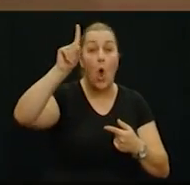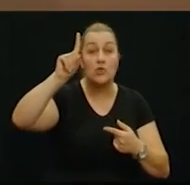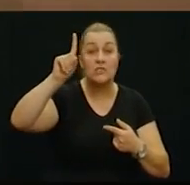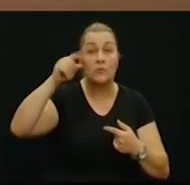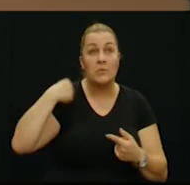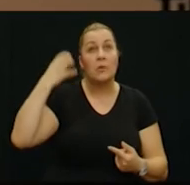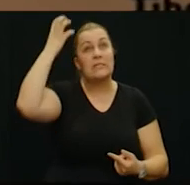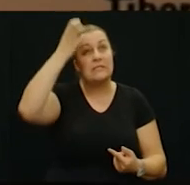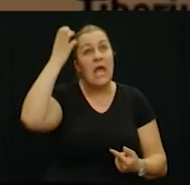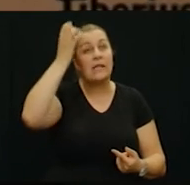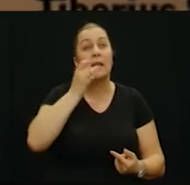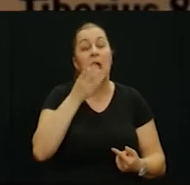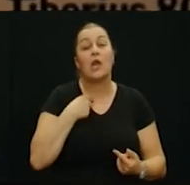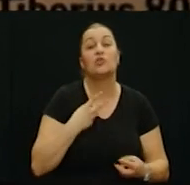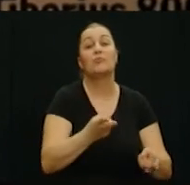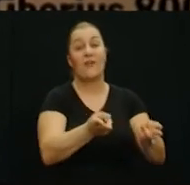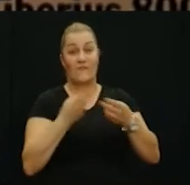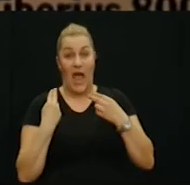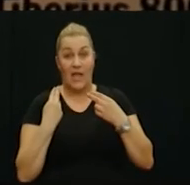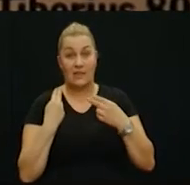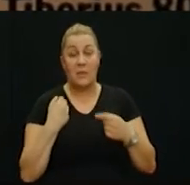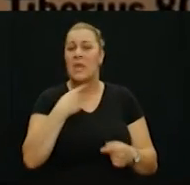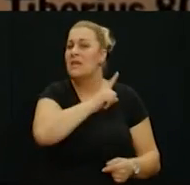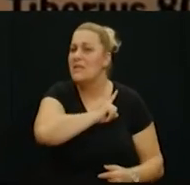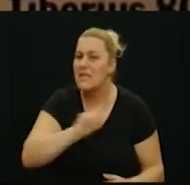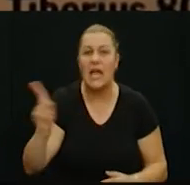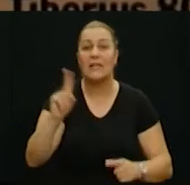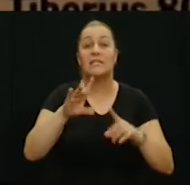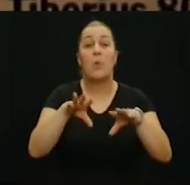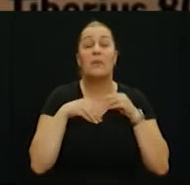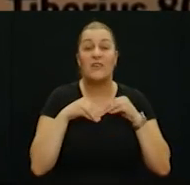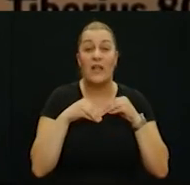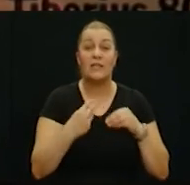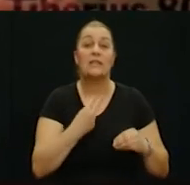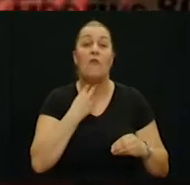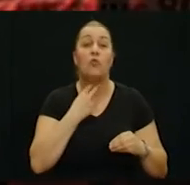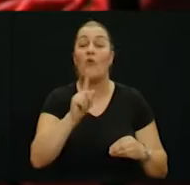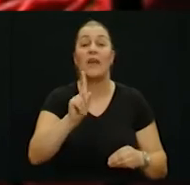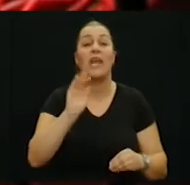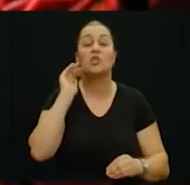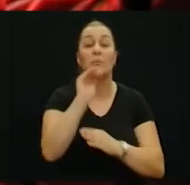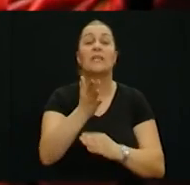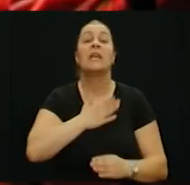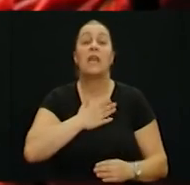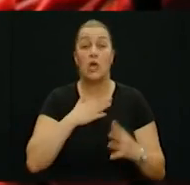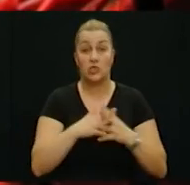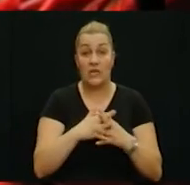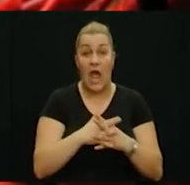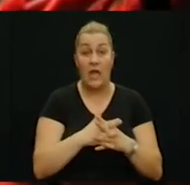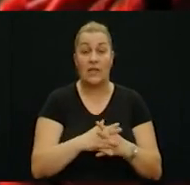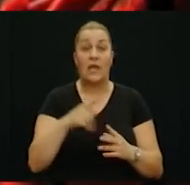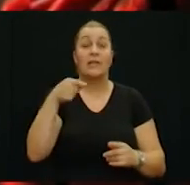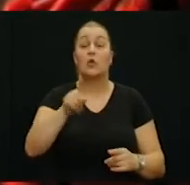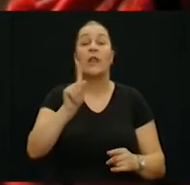ćemo se vratiti i nikad nismo prihvatili da vukovar više neće biti naš grad da ovo neće biti